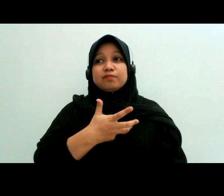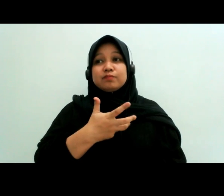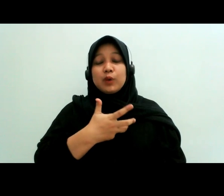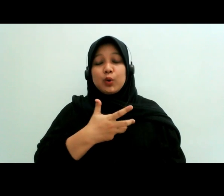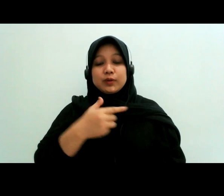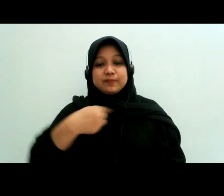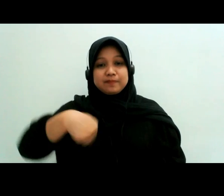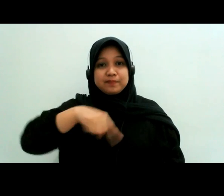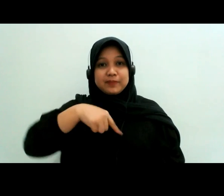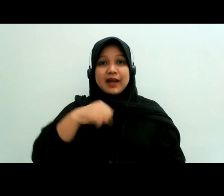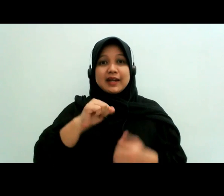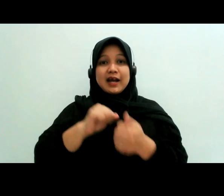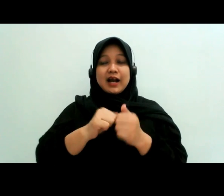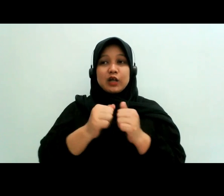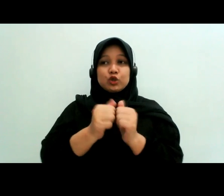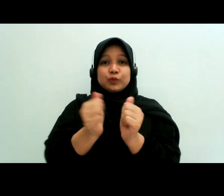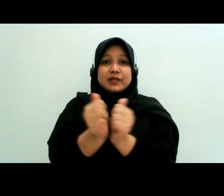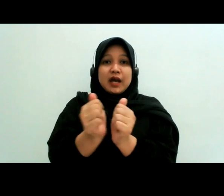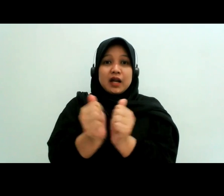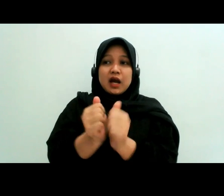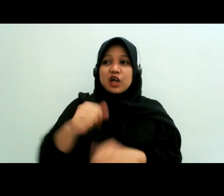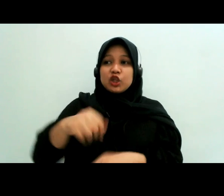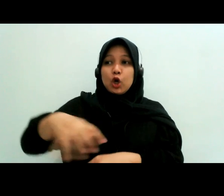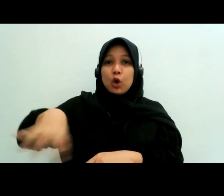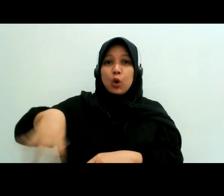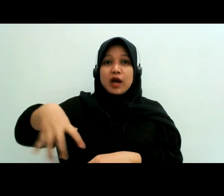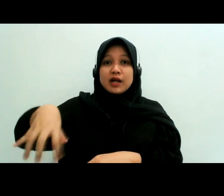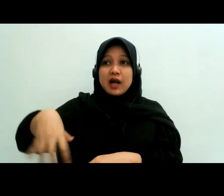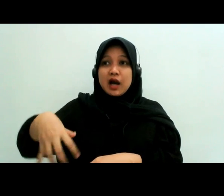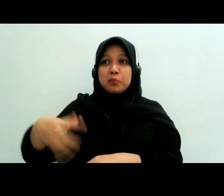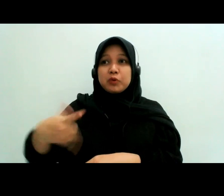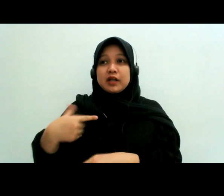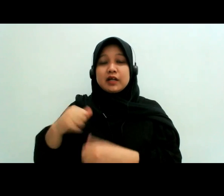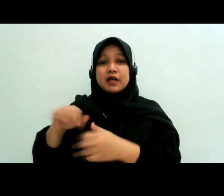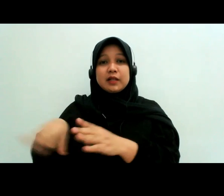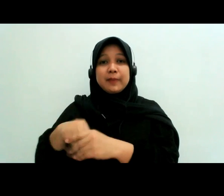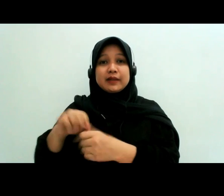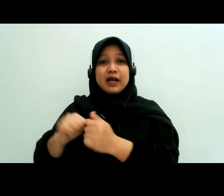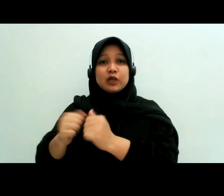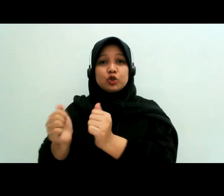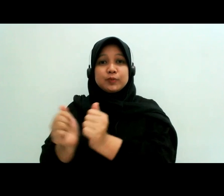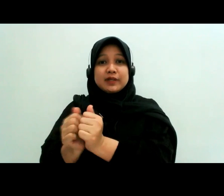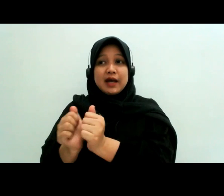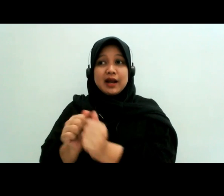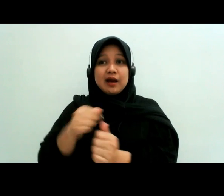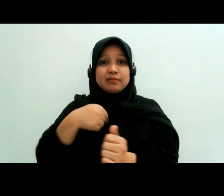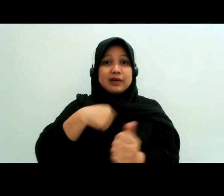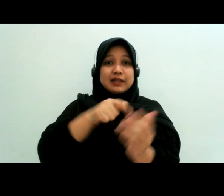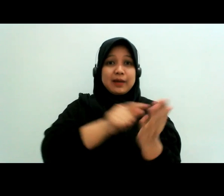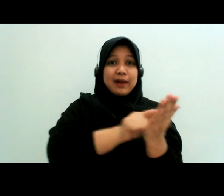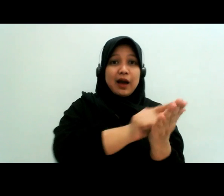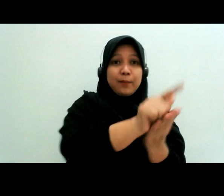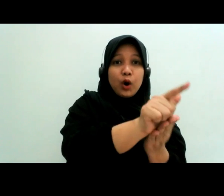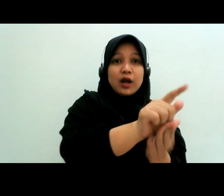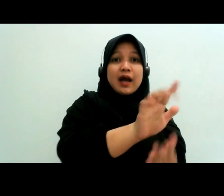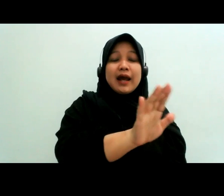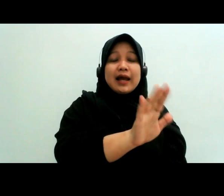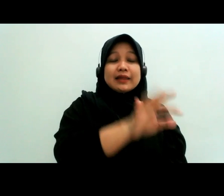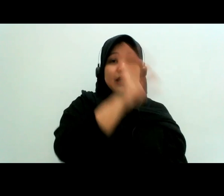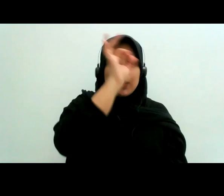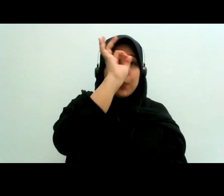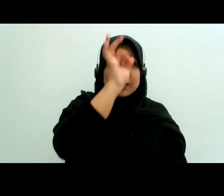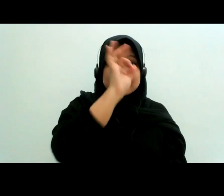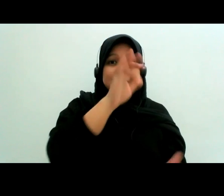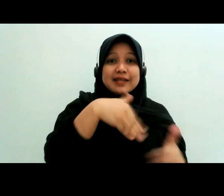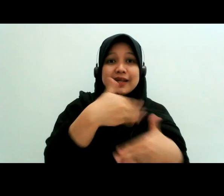kita atau siapa gitu keluarga kita atau yang lain polisi itu bisa tidak menindaklanjuti kalau